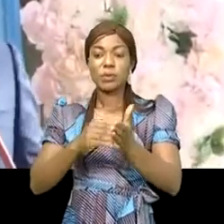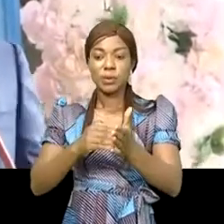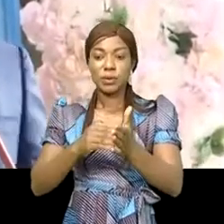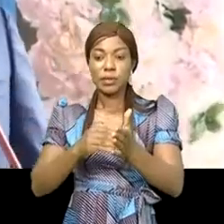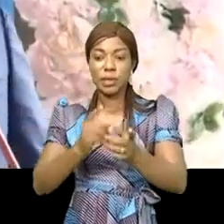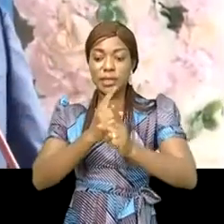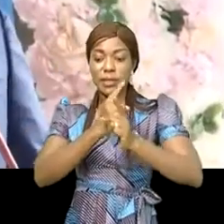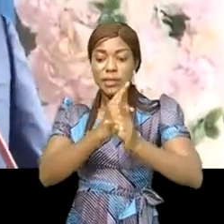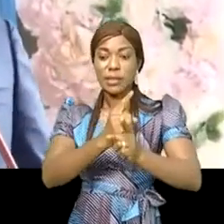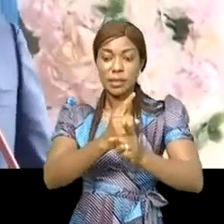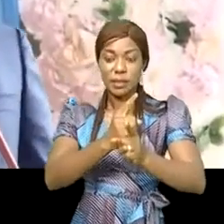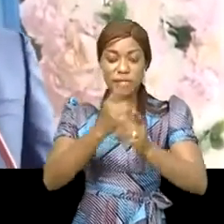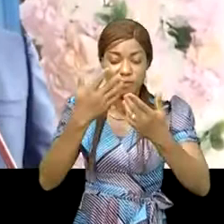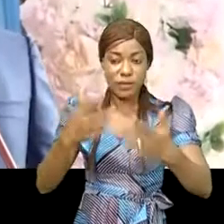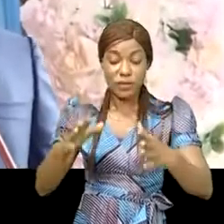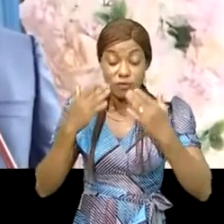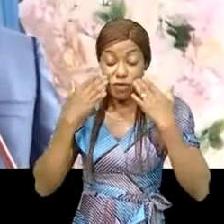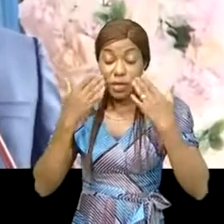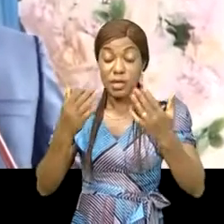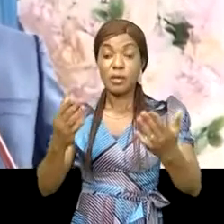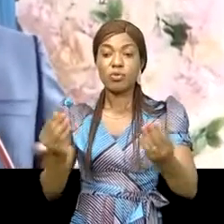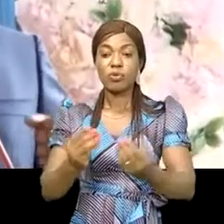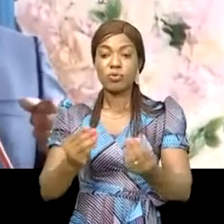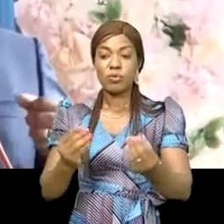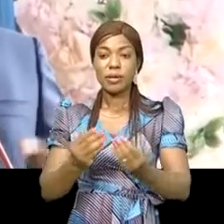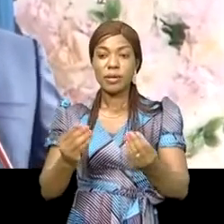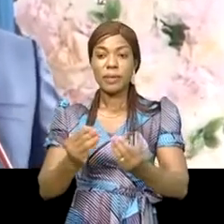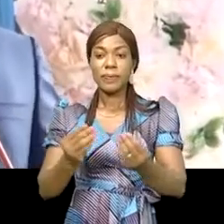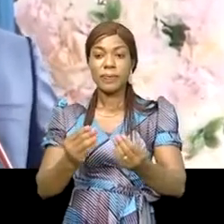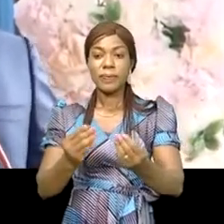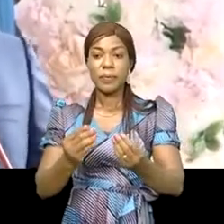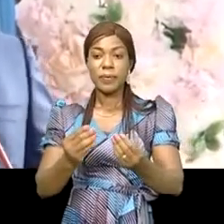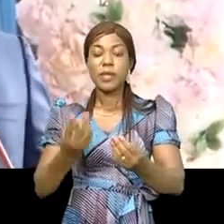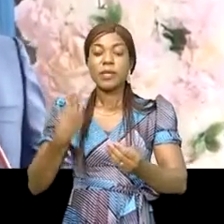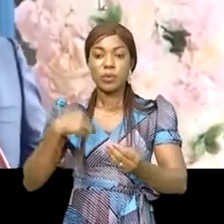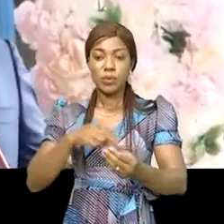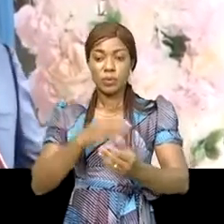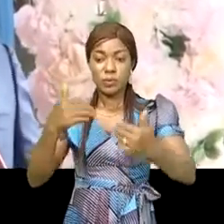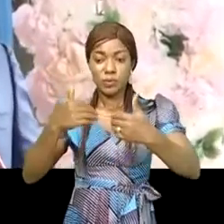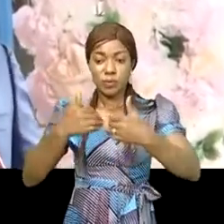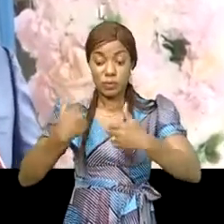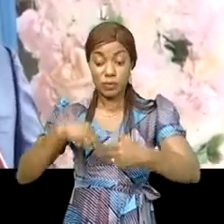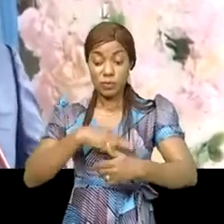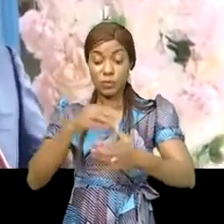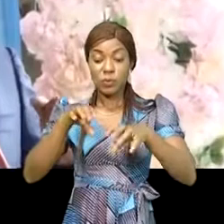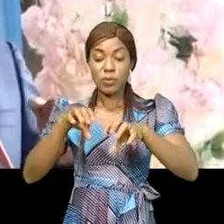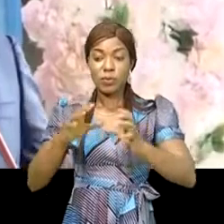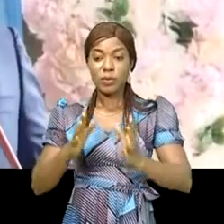'insécurité. Voilà pourquoi allons-nous Congolais